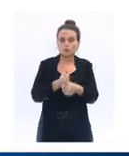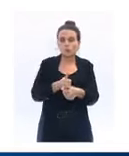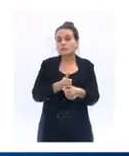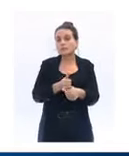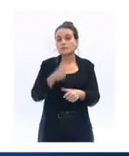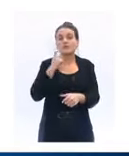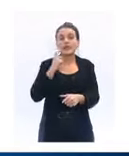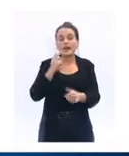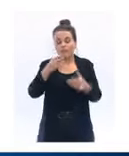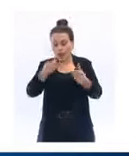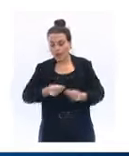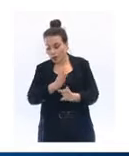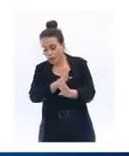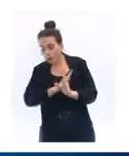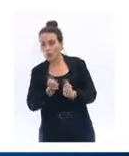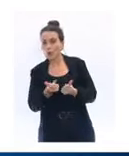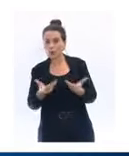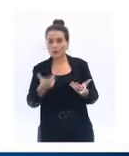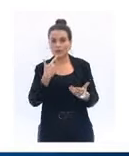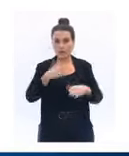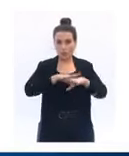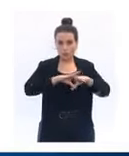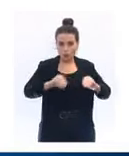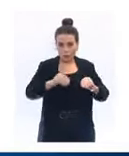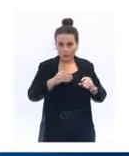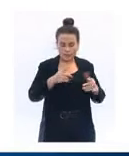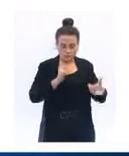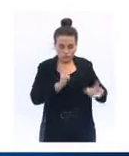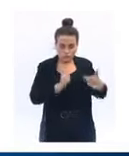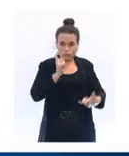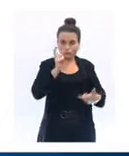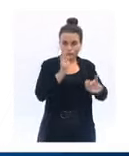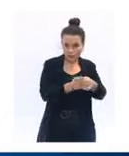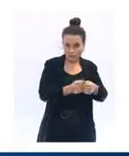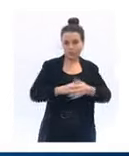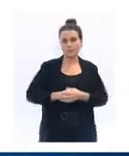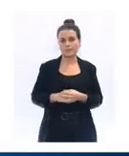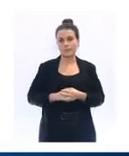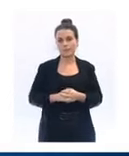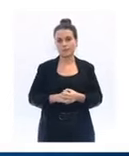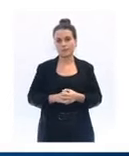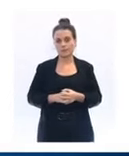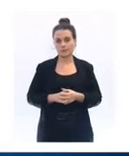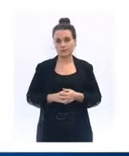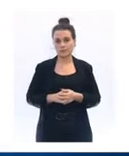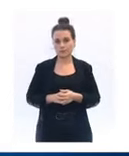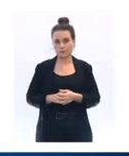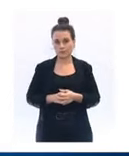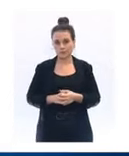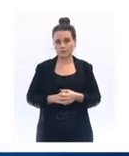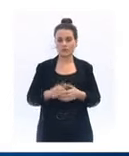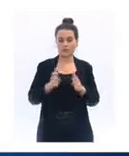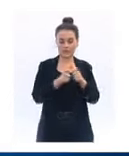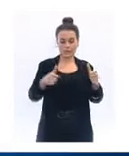Il y aura donc des souplesses locales et là aussi un travail entre l'éducation nationale et les collectivités locales. La circulation des élèves dans le